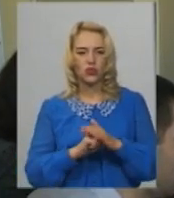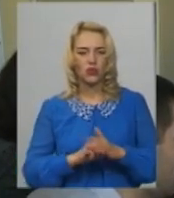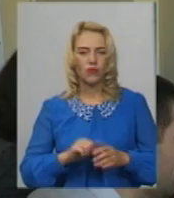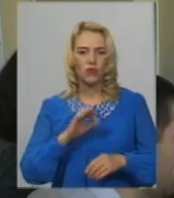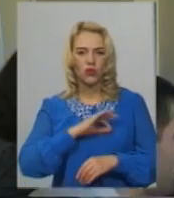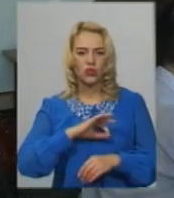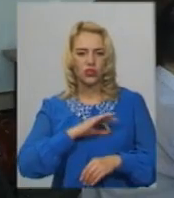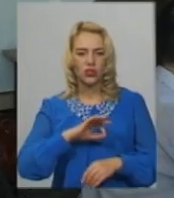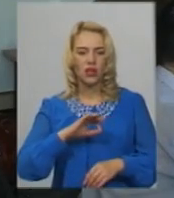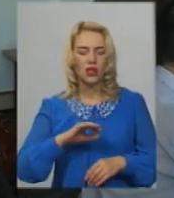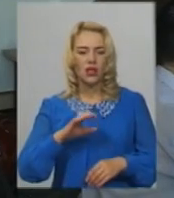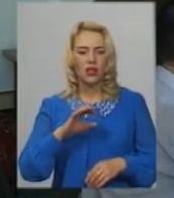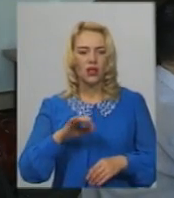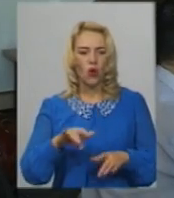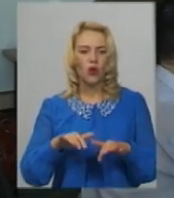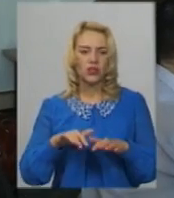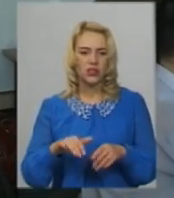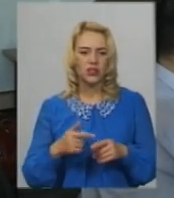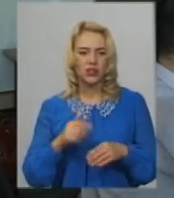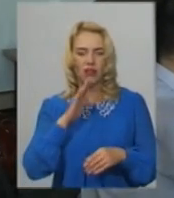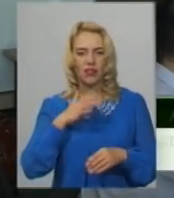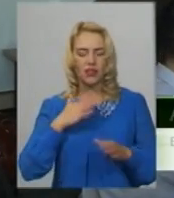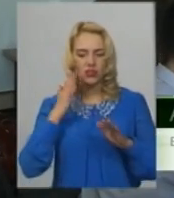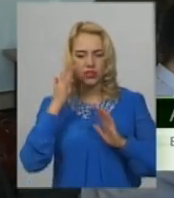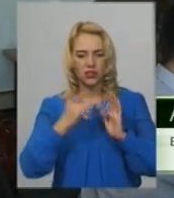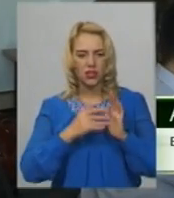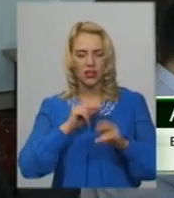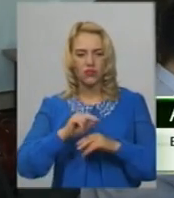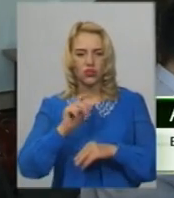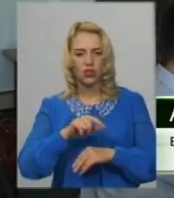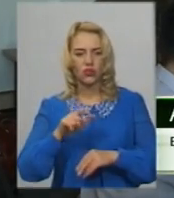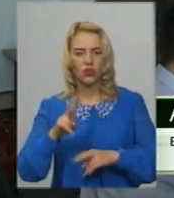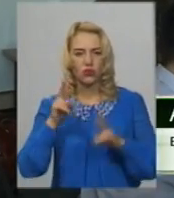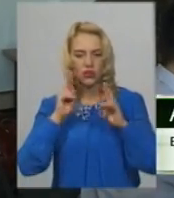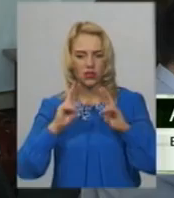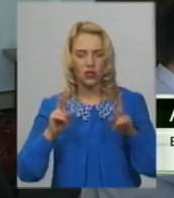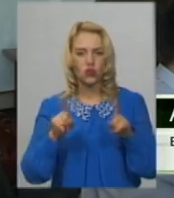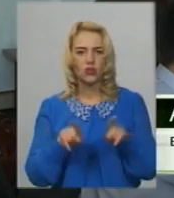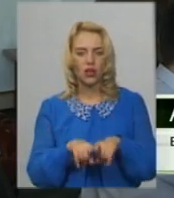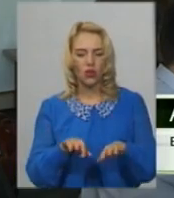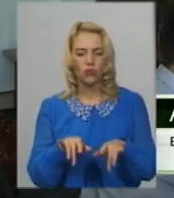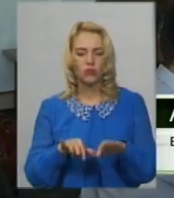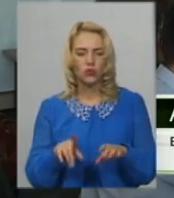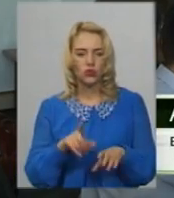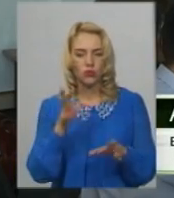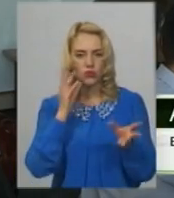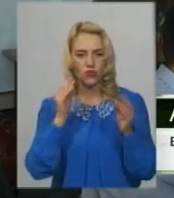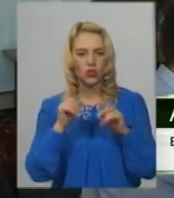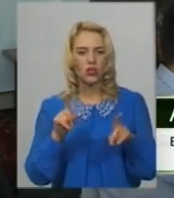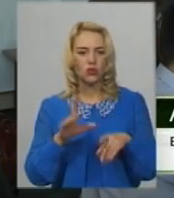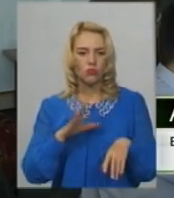оргтехнікою. Наша ціль – навчити людей, які ще не володіли взагалі комп'ютером, щоб вони могли освоїти і бути такими